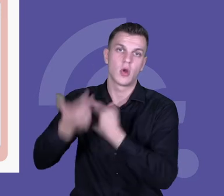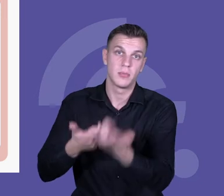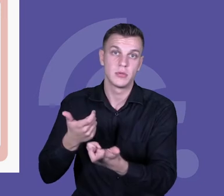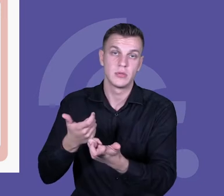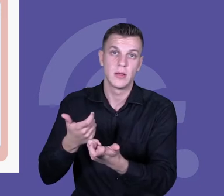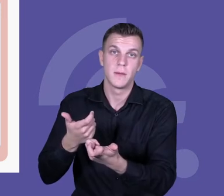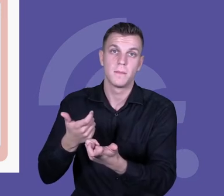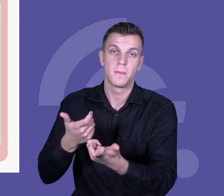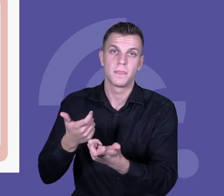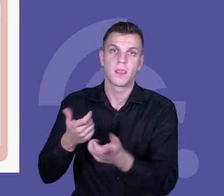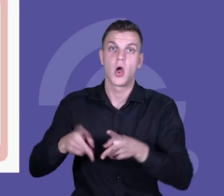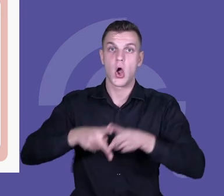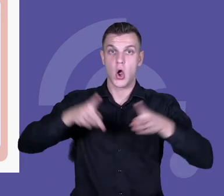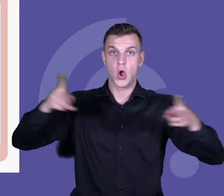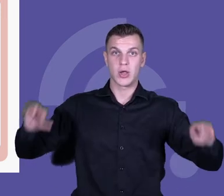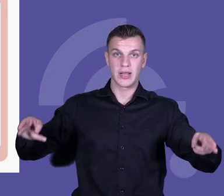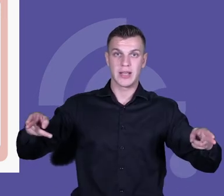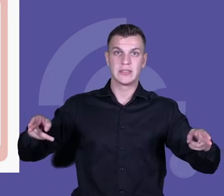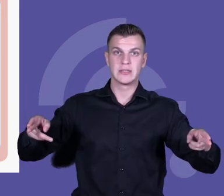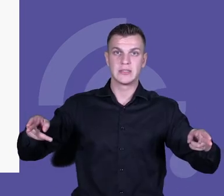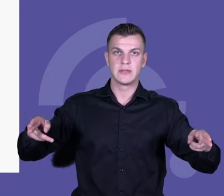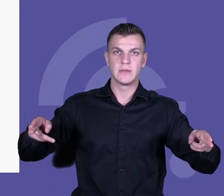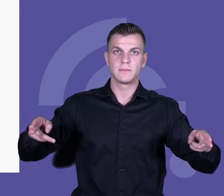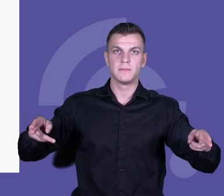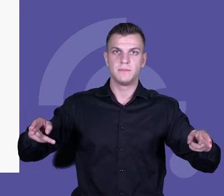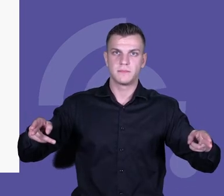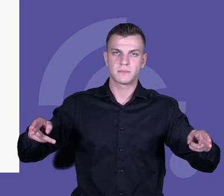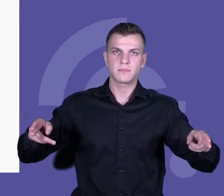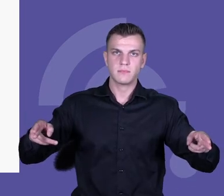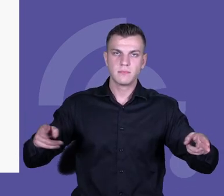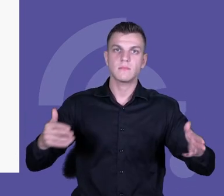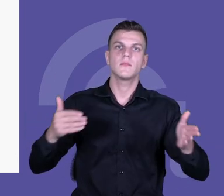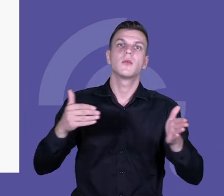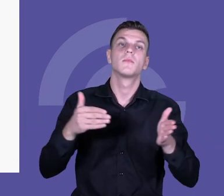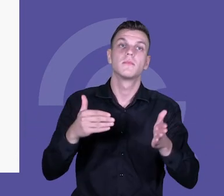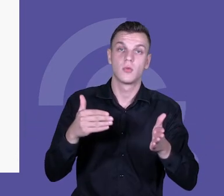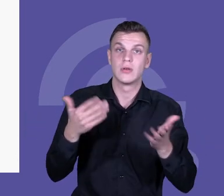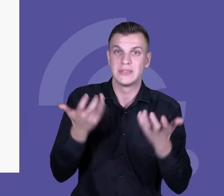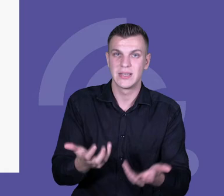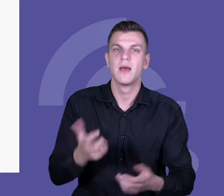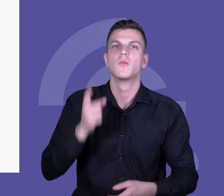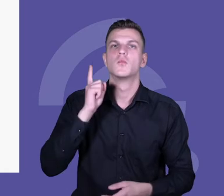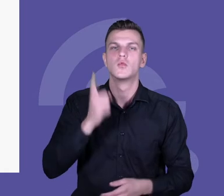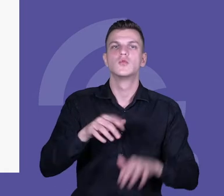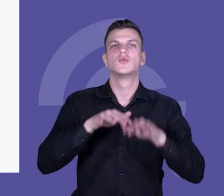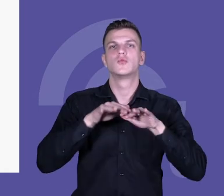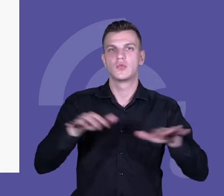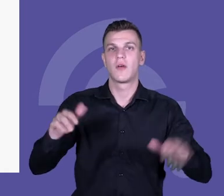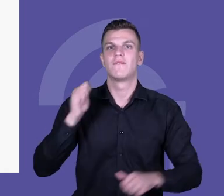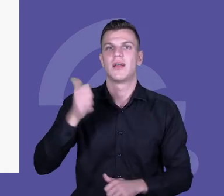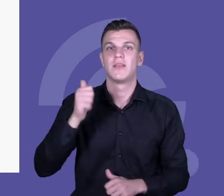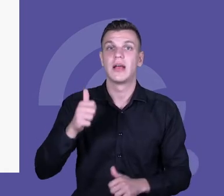samodzielności ucznia poprowadzić, nauczyciele potrzebują sporo kompetencji w zakresie stosowania różnych metod